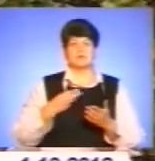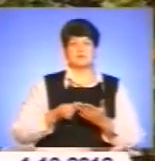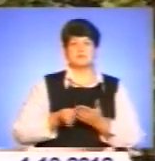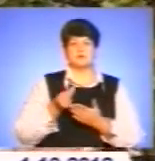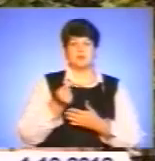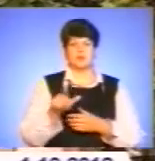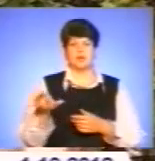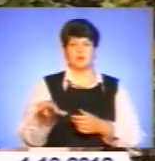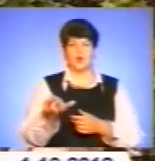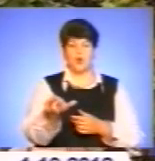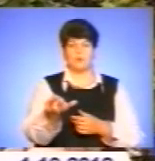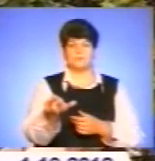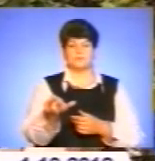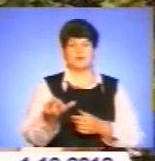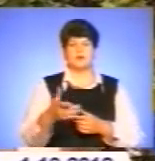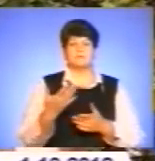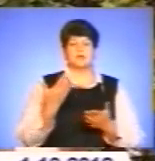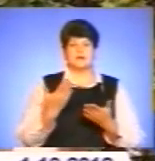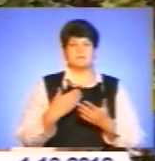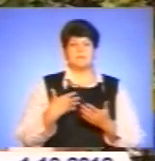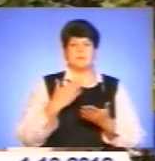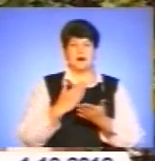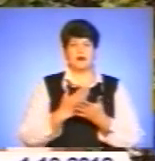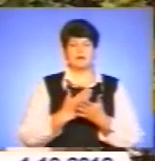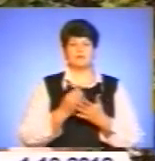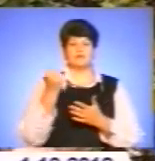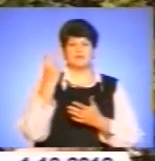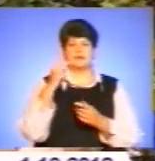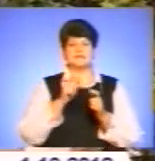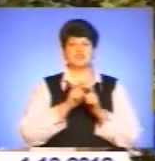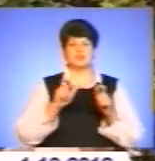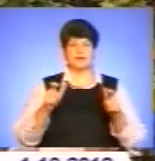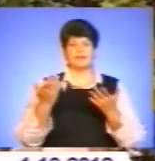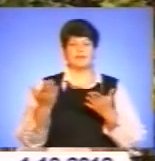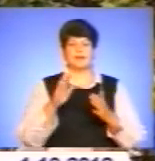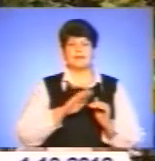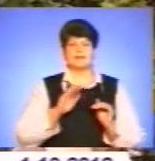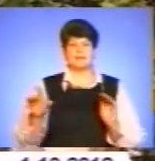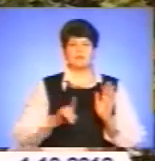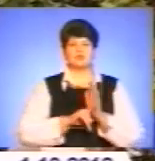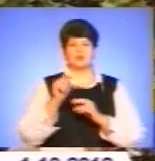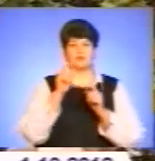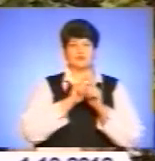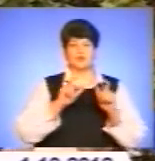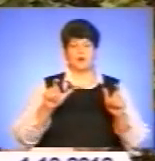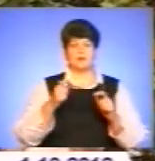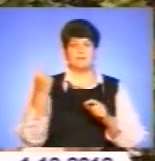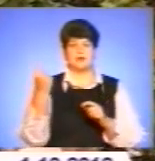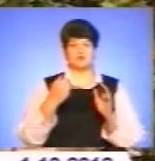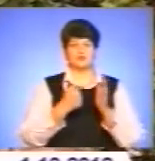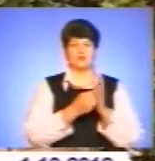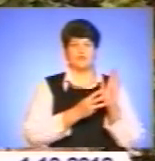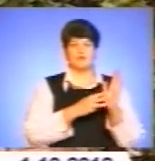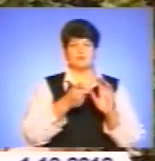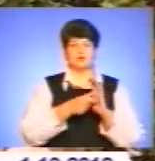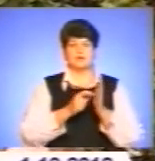У тих п'ять осередних автономного краю ми маємо 12 шкіл, де діти початкової школи від першої до восьмого класу